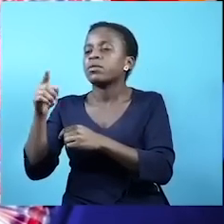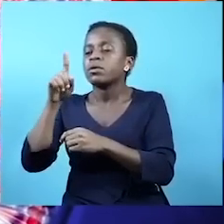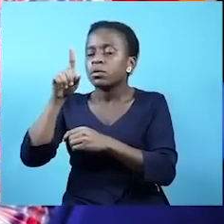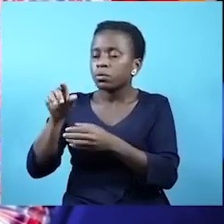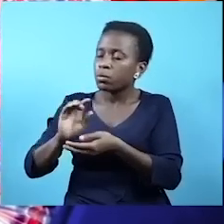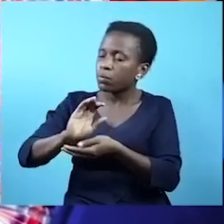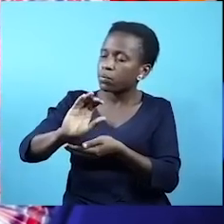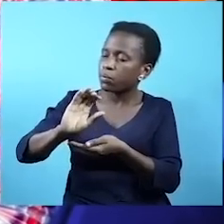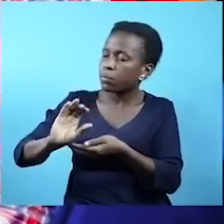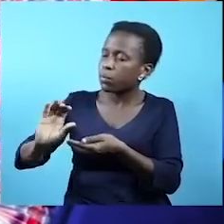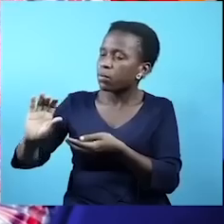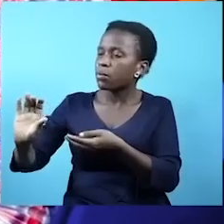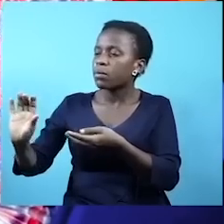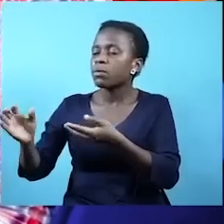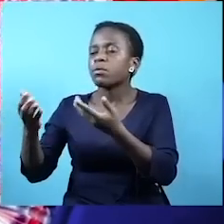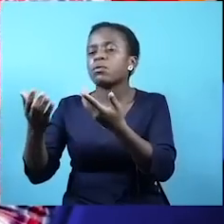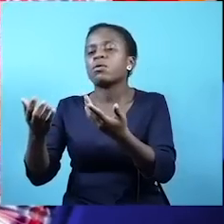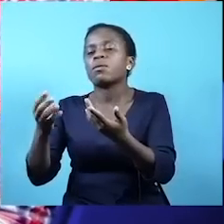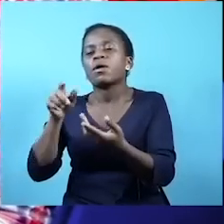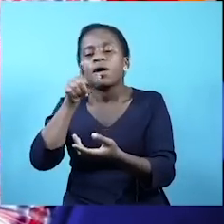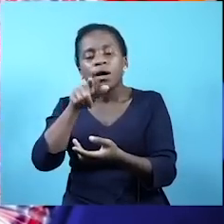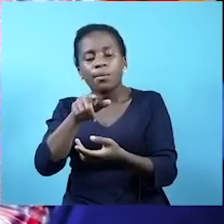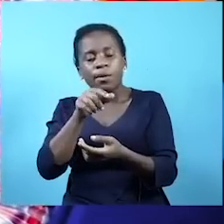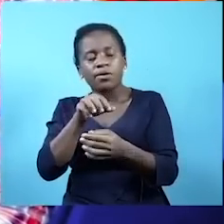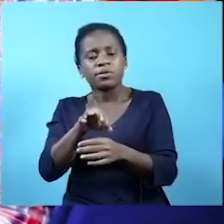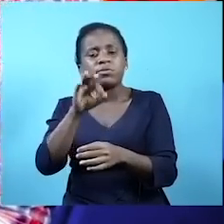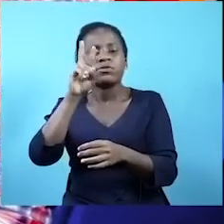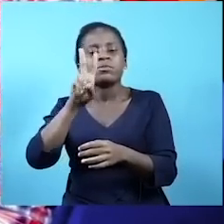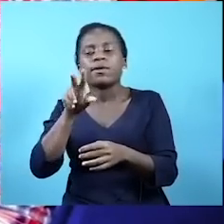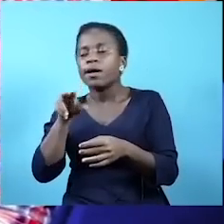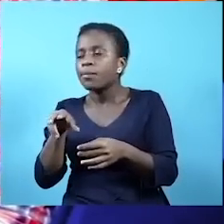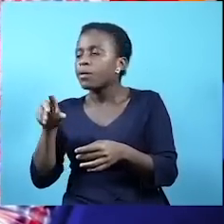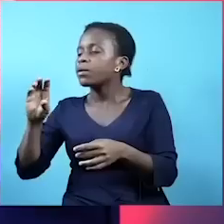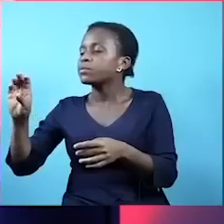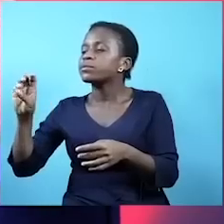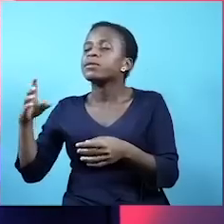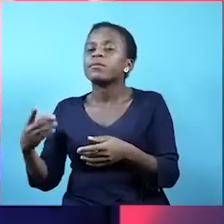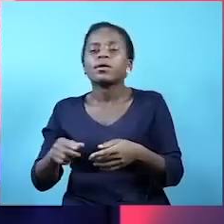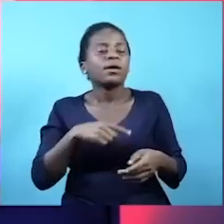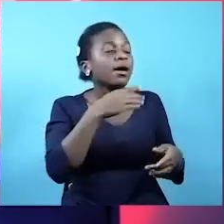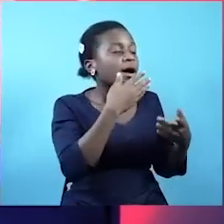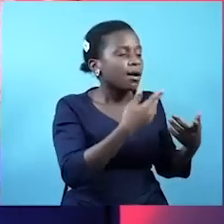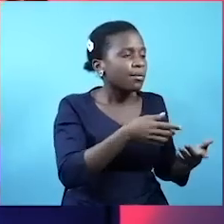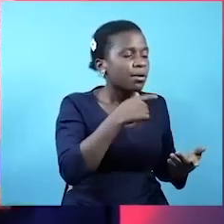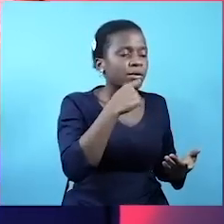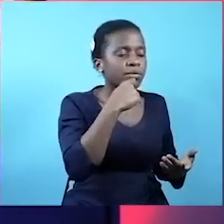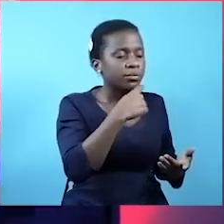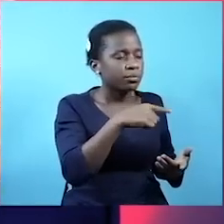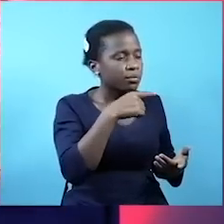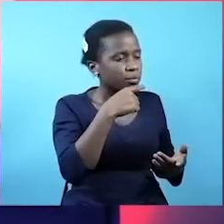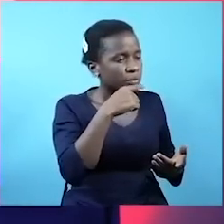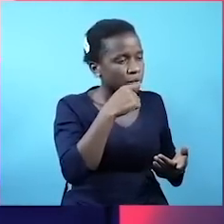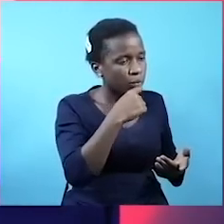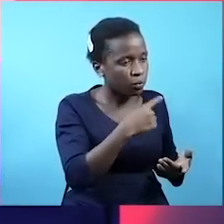kutuambia. Kwe kuna mga wanyiko. Kwa mba. Wanainchi hapa chaguwe ni chadema tu. Hapa chaguwe ni sisi. Kwe na fair election. Free and fair